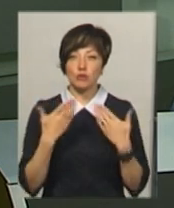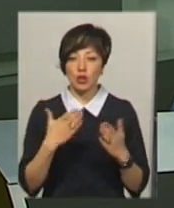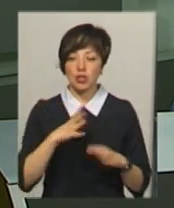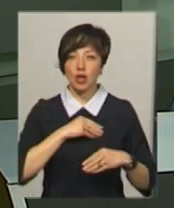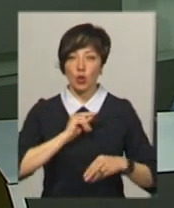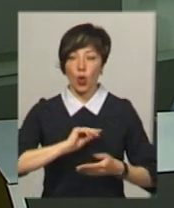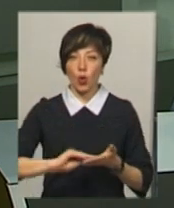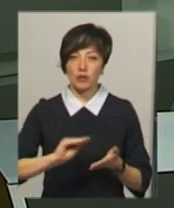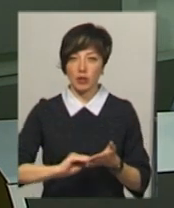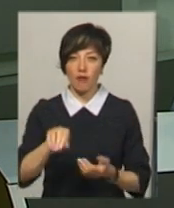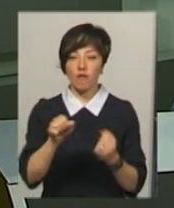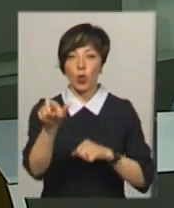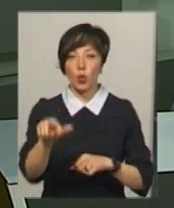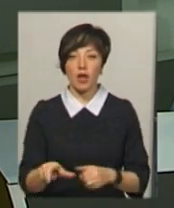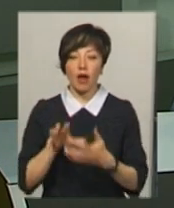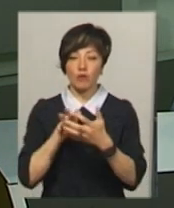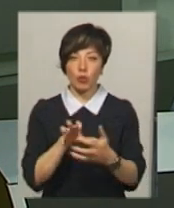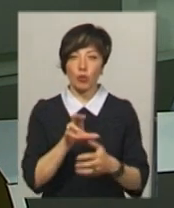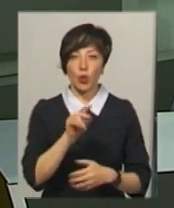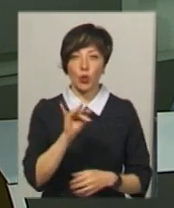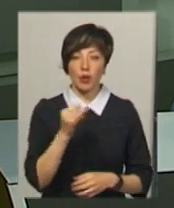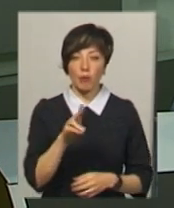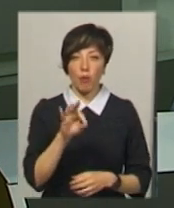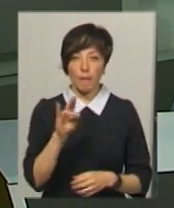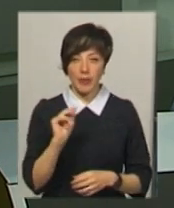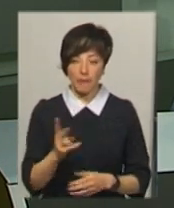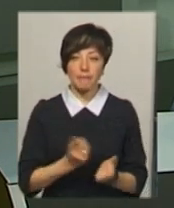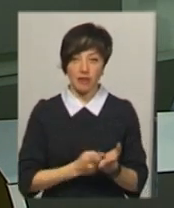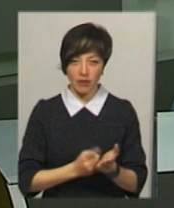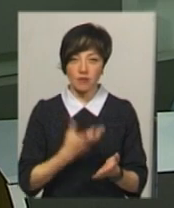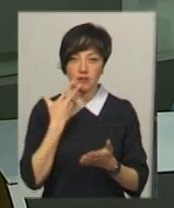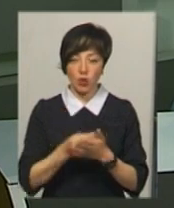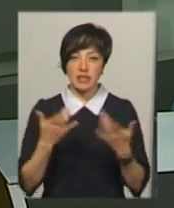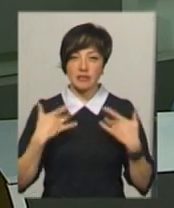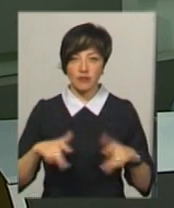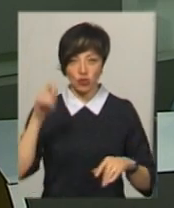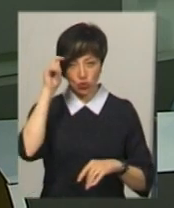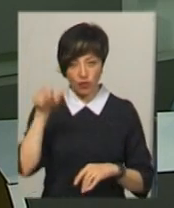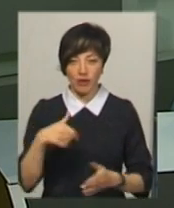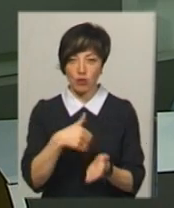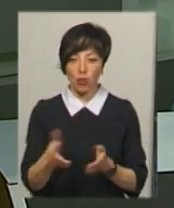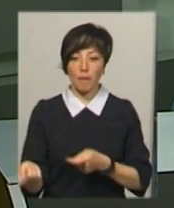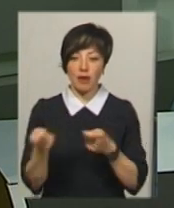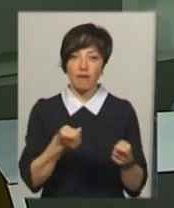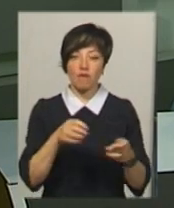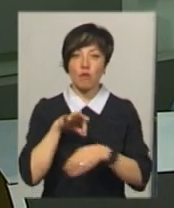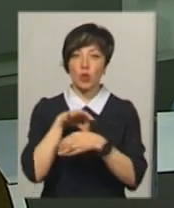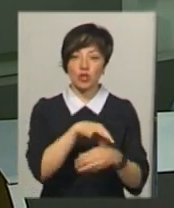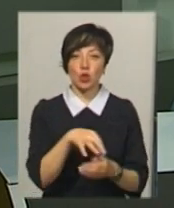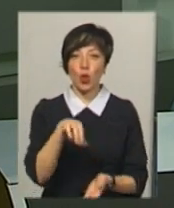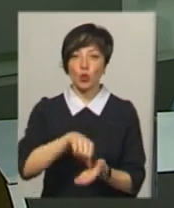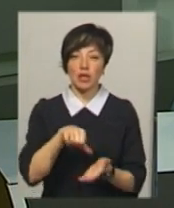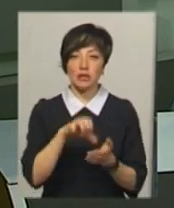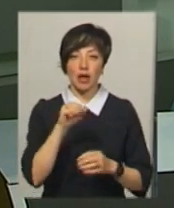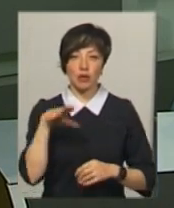нашою кореспонденткою водій рейсового автобусу Юрій Попик підтвердив своє звільнення. Нагадаю, чоловік відмовився перевозити учасника операції об